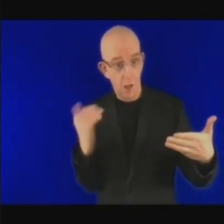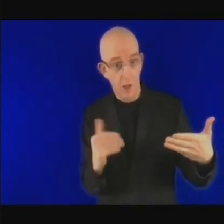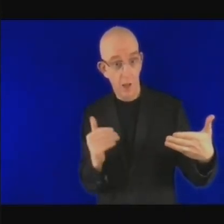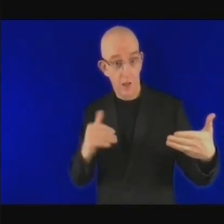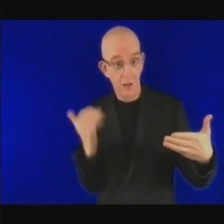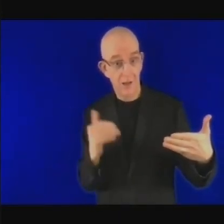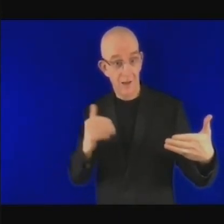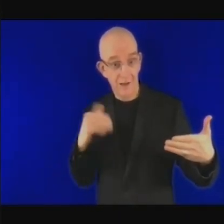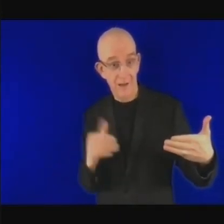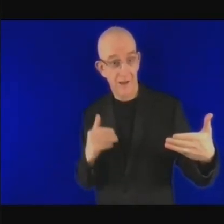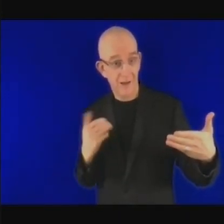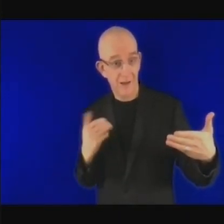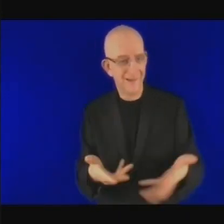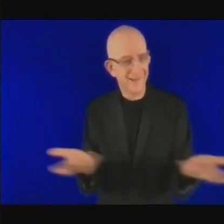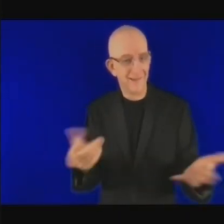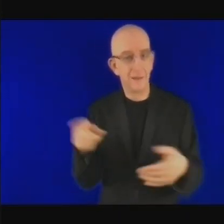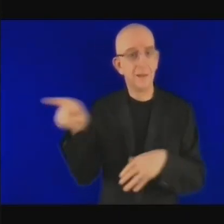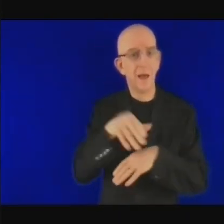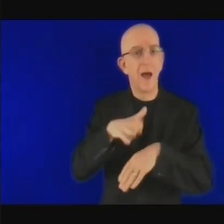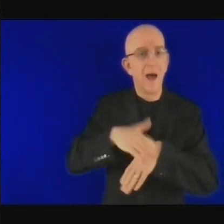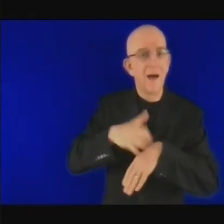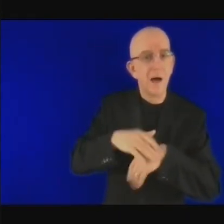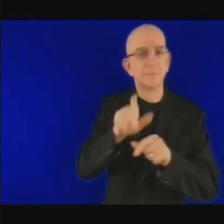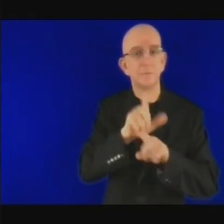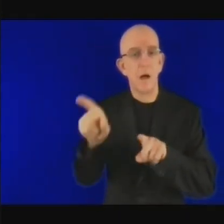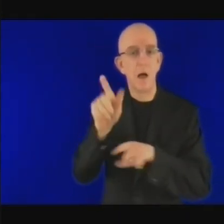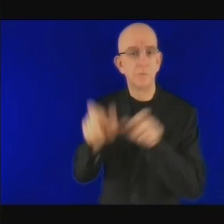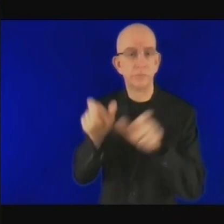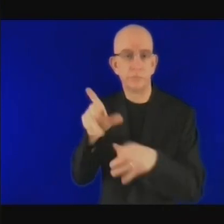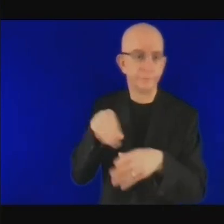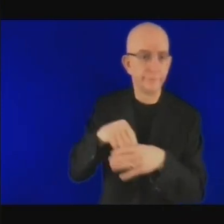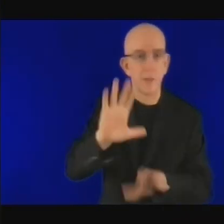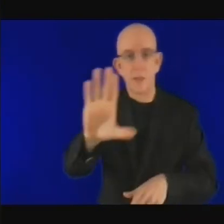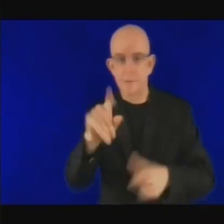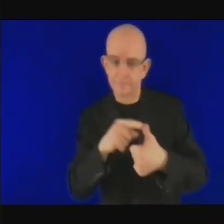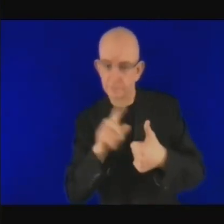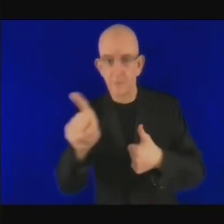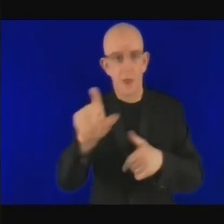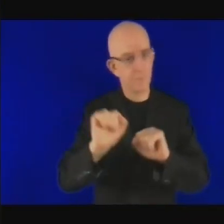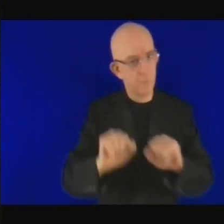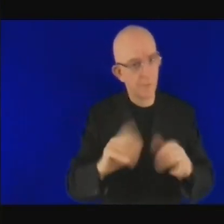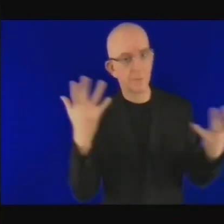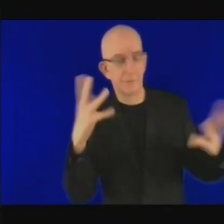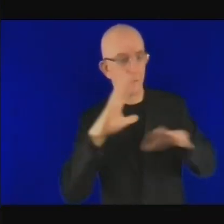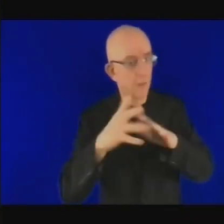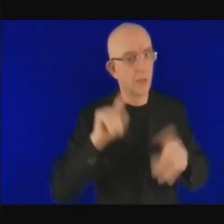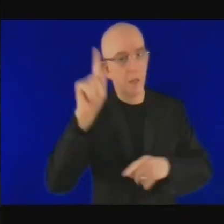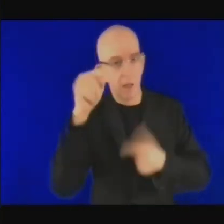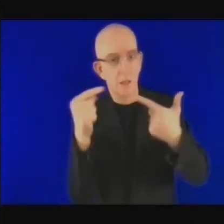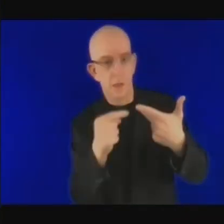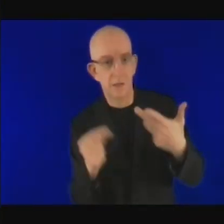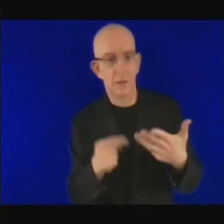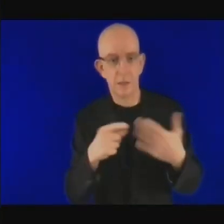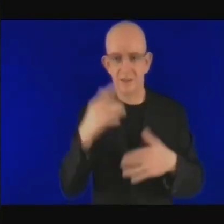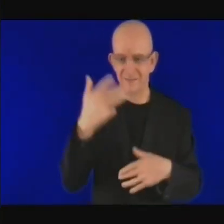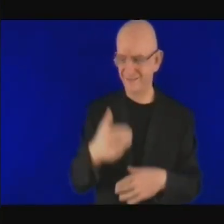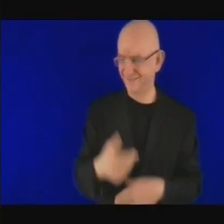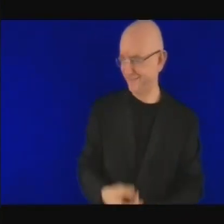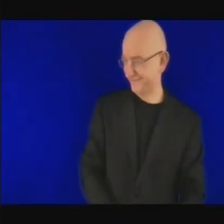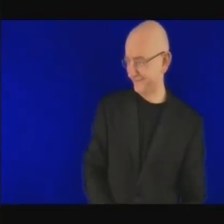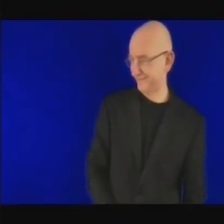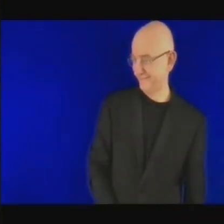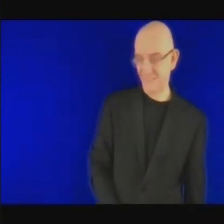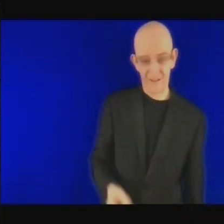les conseillers qui sont impliqués ces personnes imaginent aussi des risques qui sont possibles ou pas et puis on